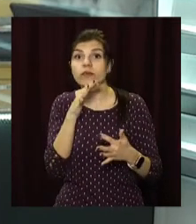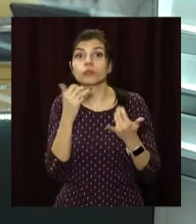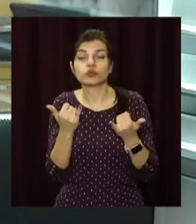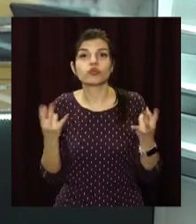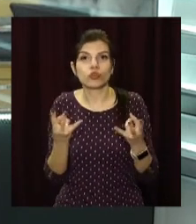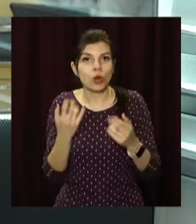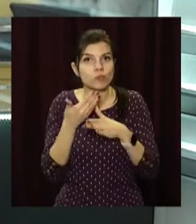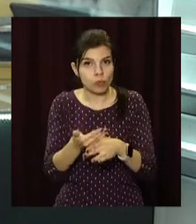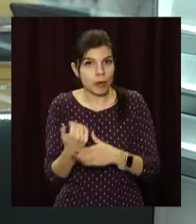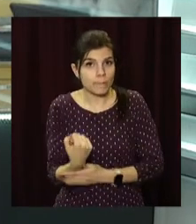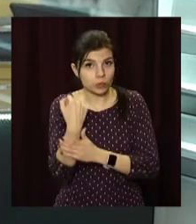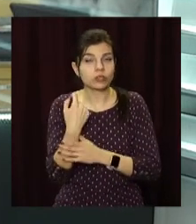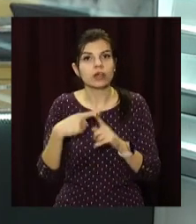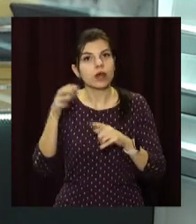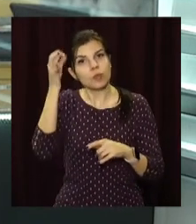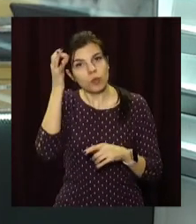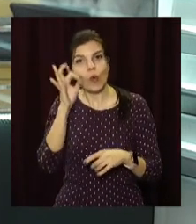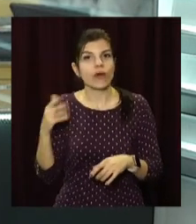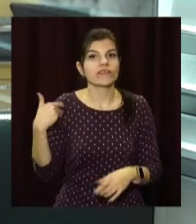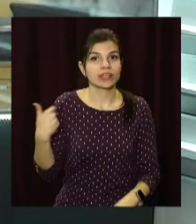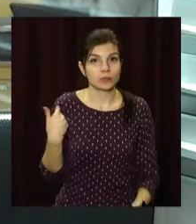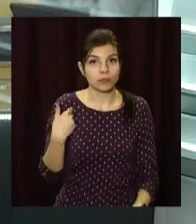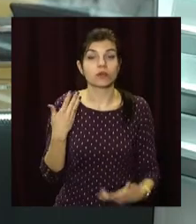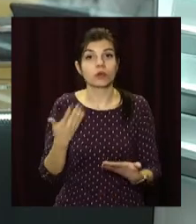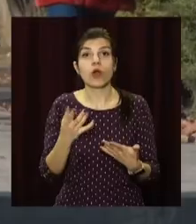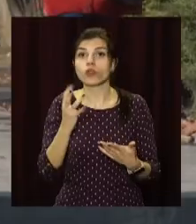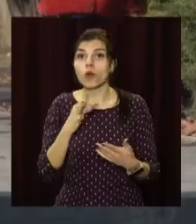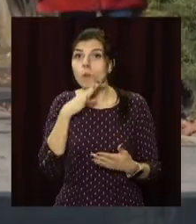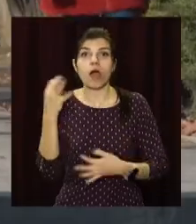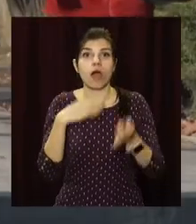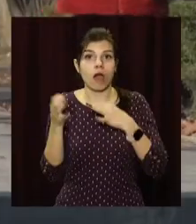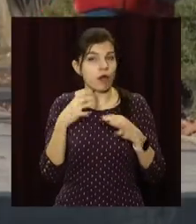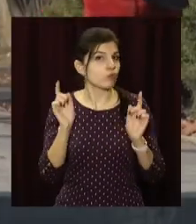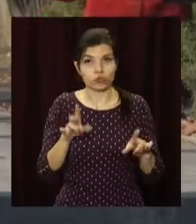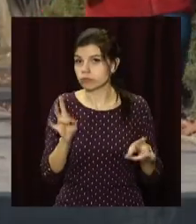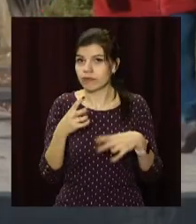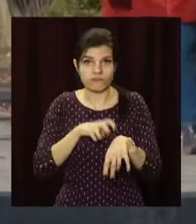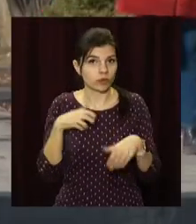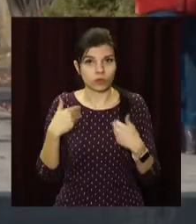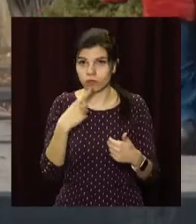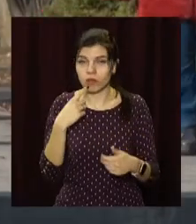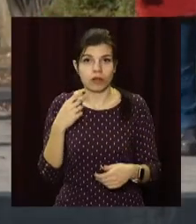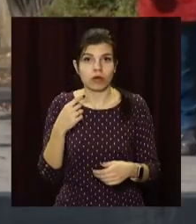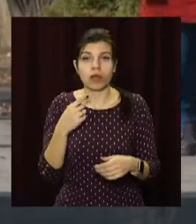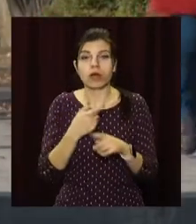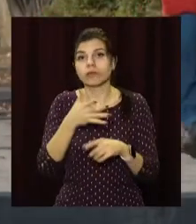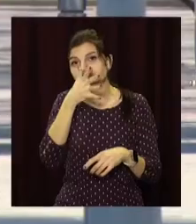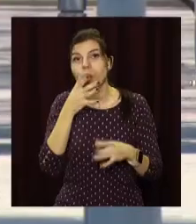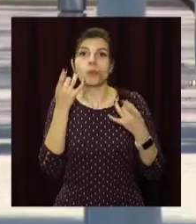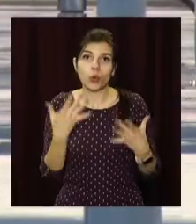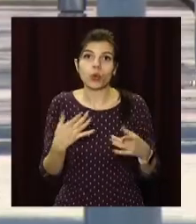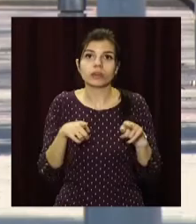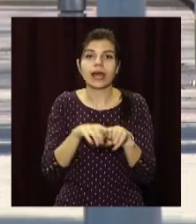підтримати, а для цього слід згадати про вітаміни. Однак зложивати ними лікарі все ж не радять, не корисно без потреби вживати